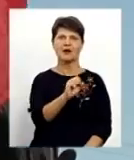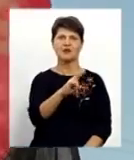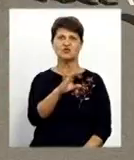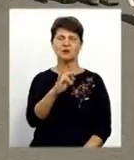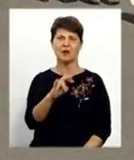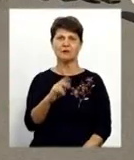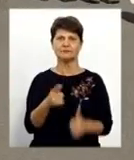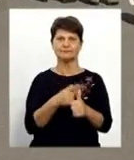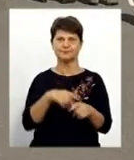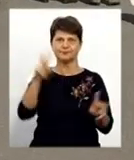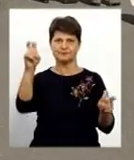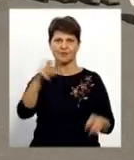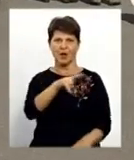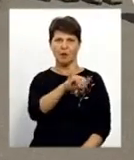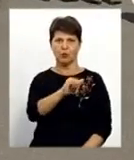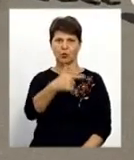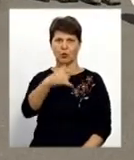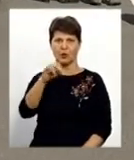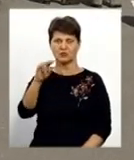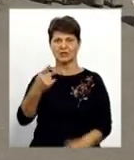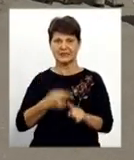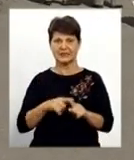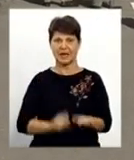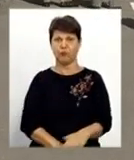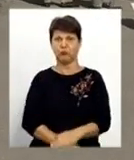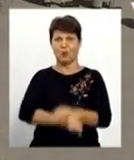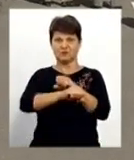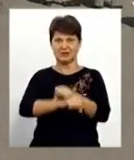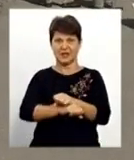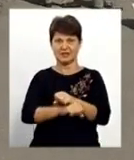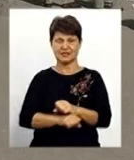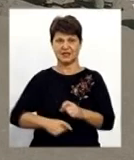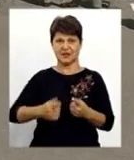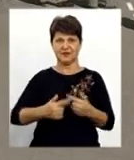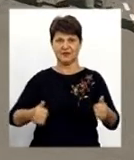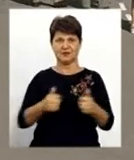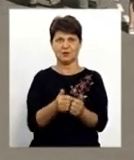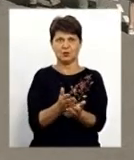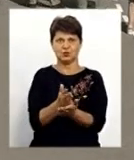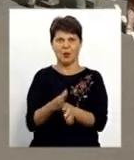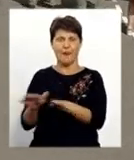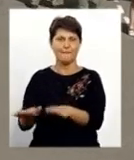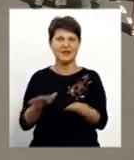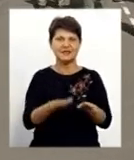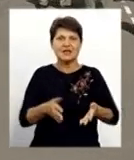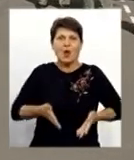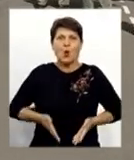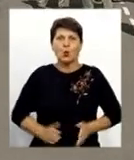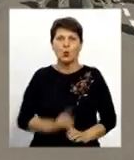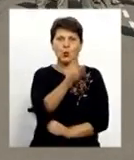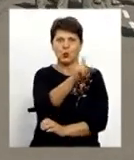-пугач. І якраз в цих повстанських відділах служило чимало місцевих уродженців.